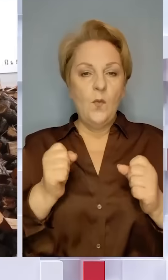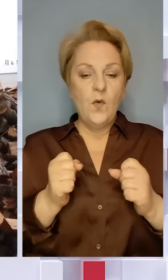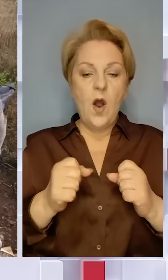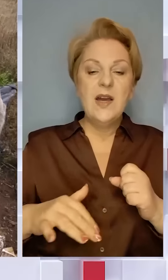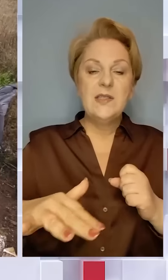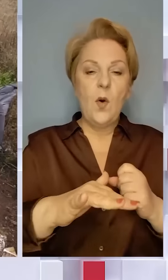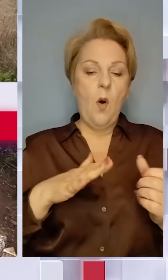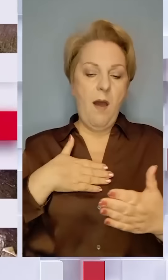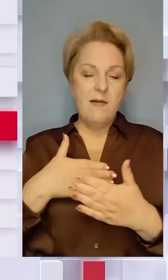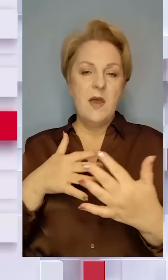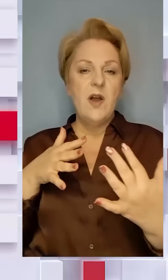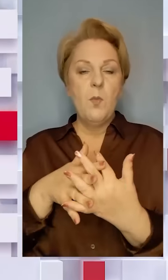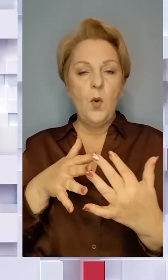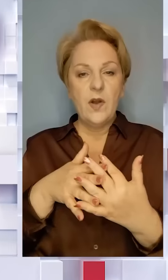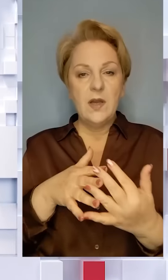зоні активних бойових дій?